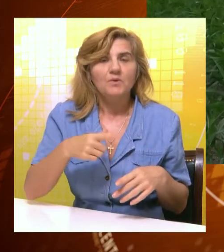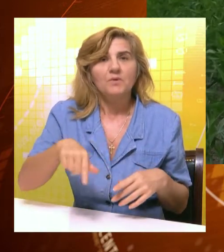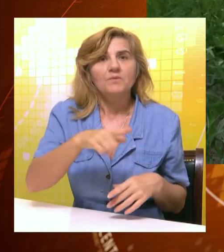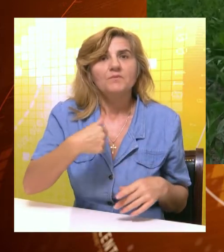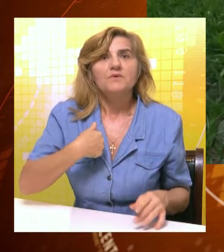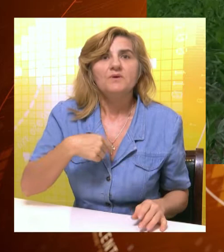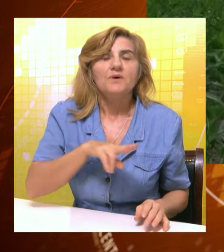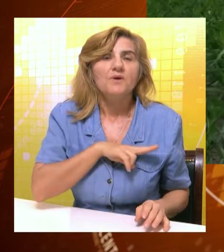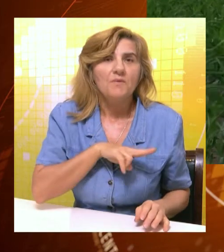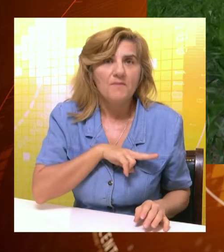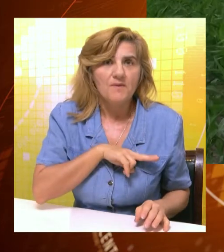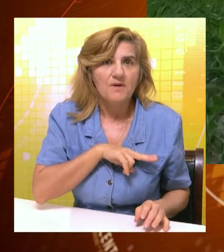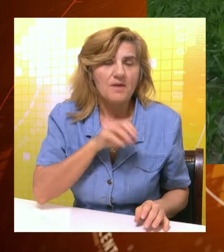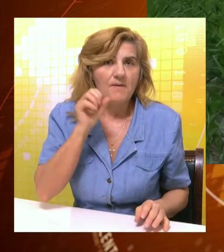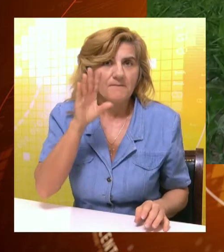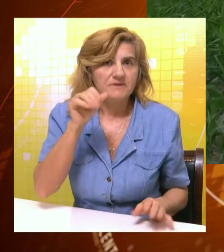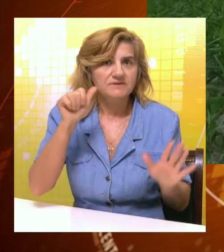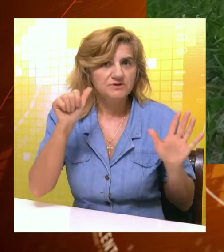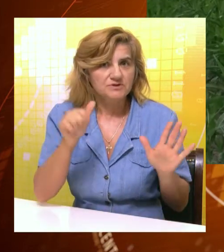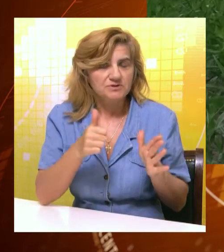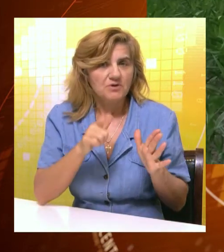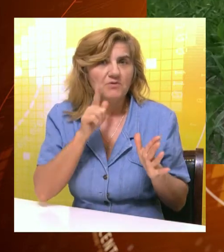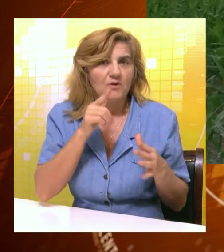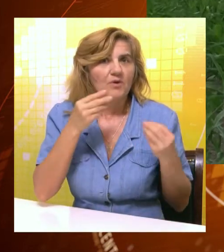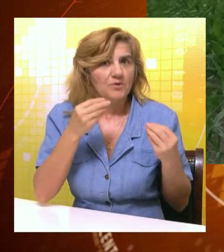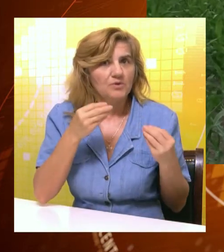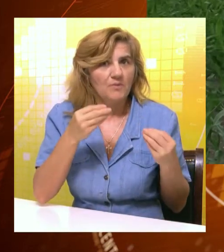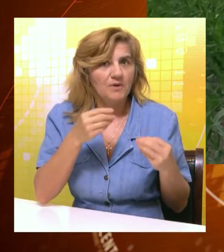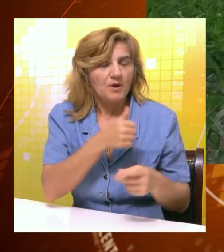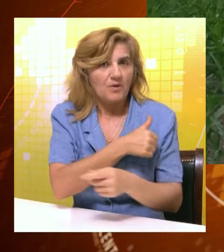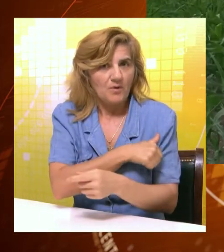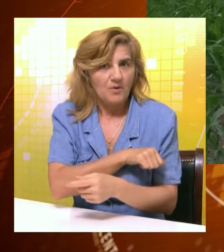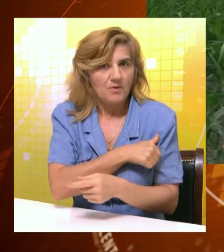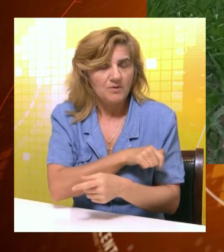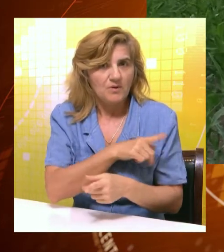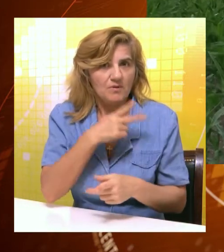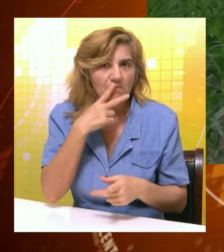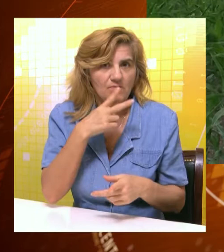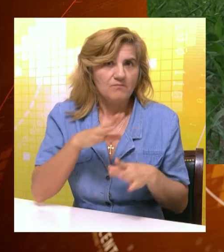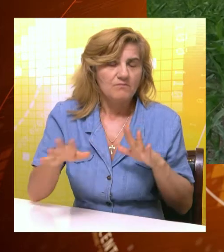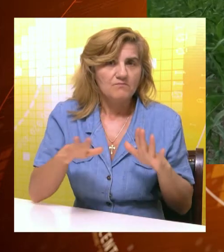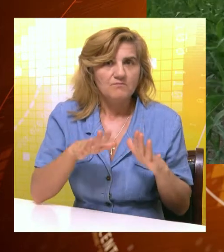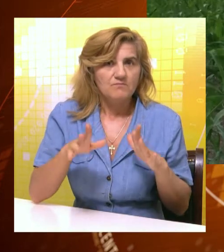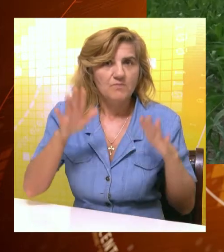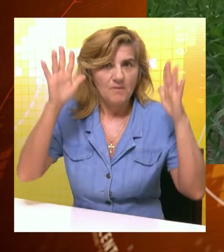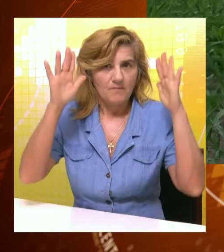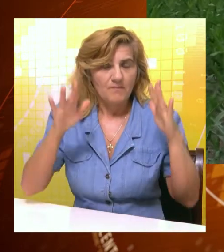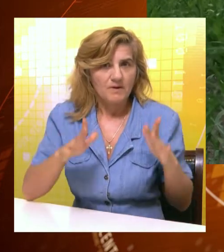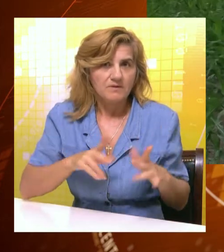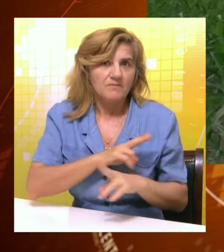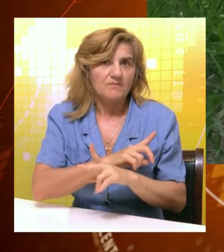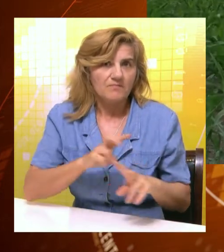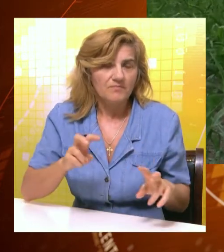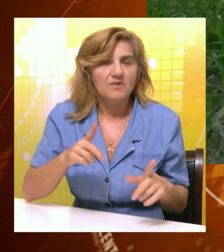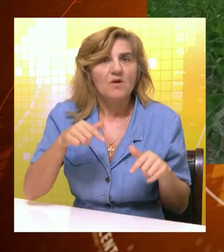smo imali 15 i 16, jedno jako, dve dobre jako godine, znači da smo imali optimalne padavine,